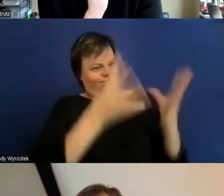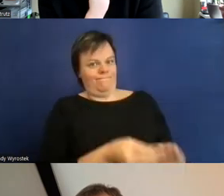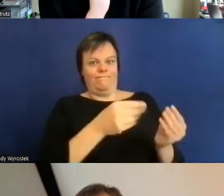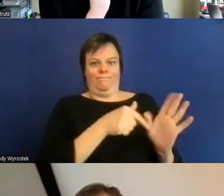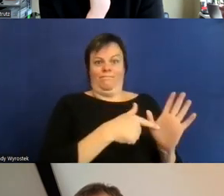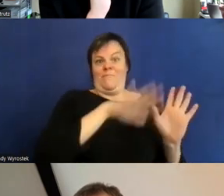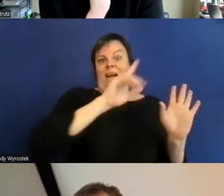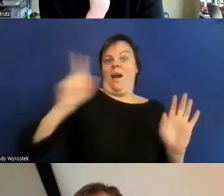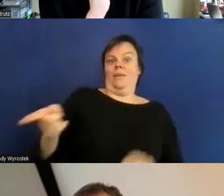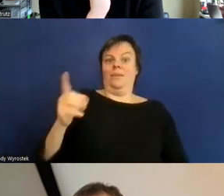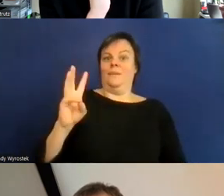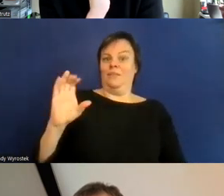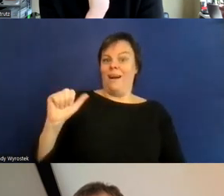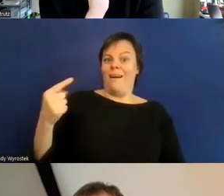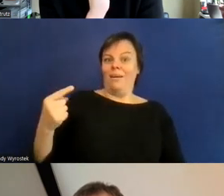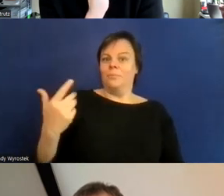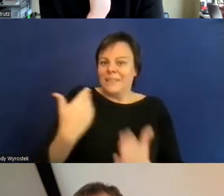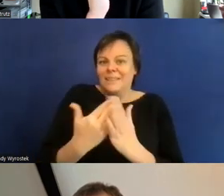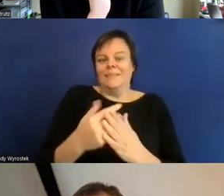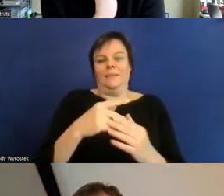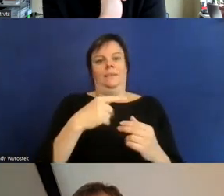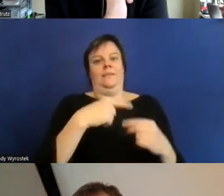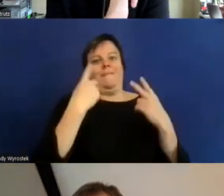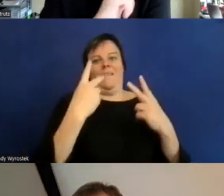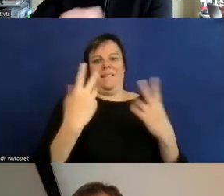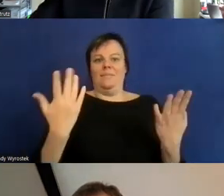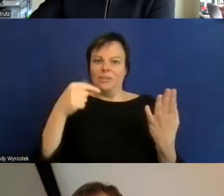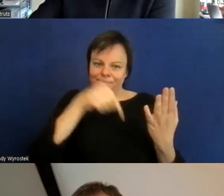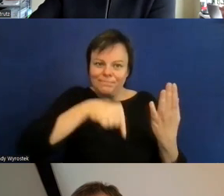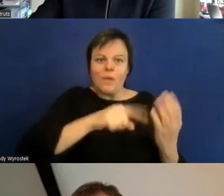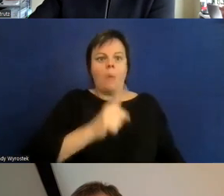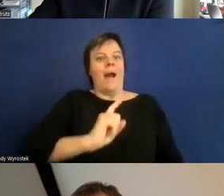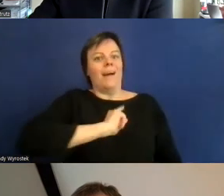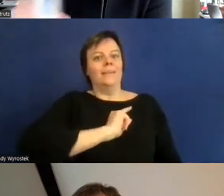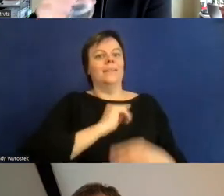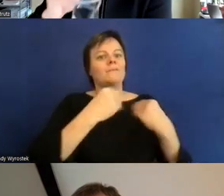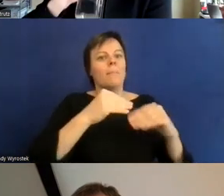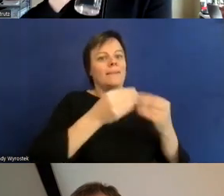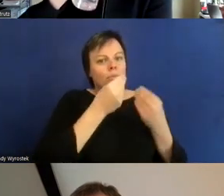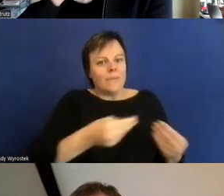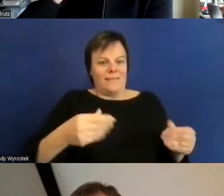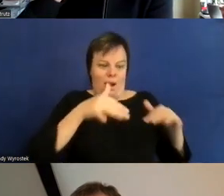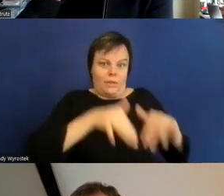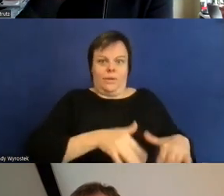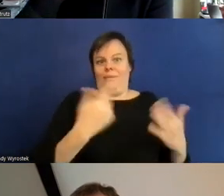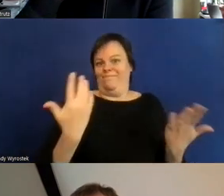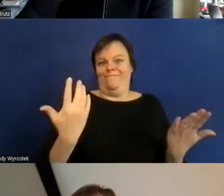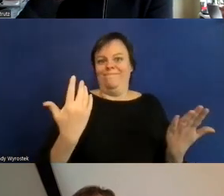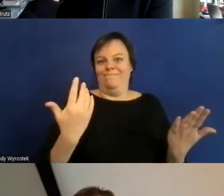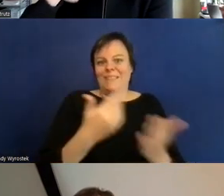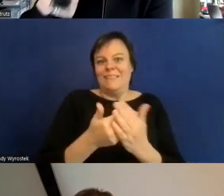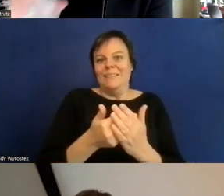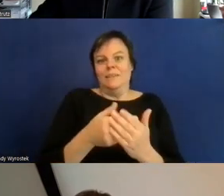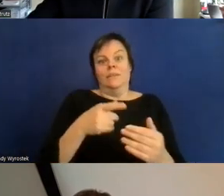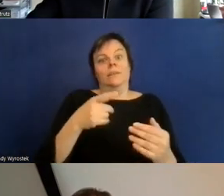die Frage ganz neu ist gekommen Moment nicht dass ich nicht was hier überspringe gibt es Informationen Hinweise bezüglich